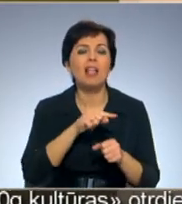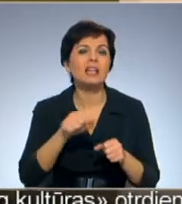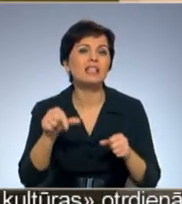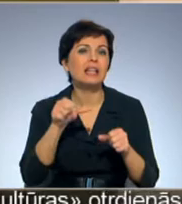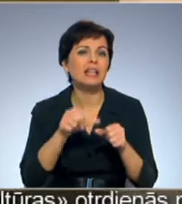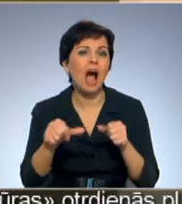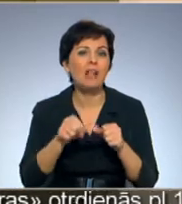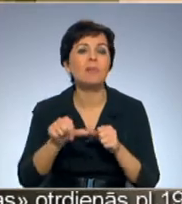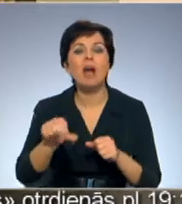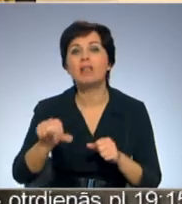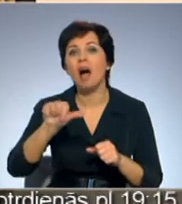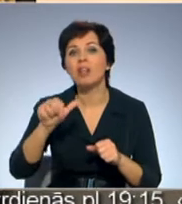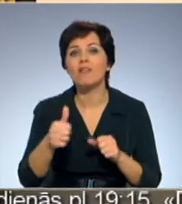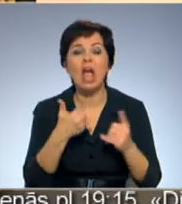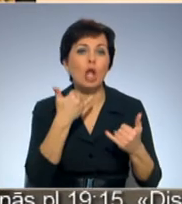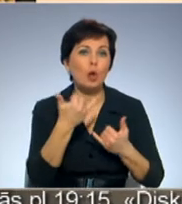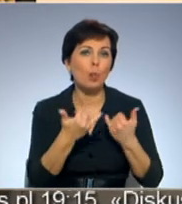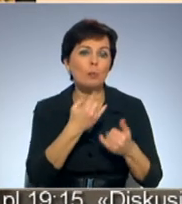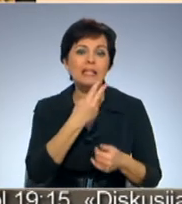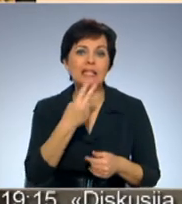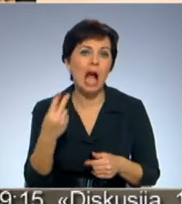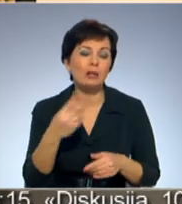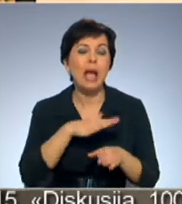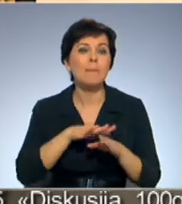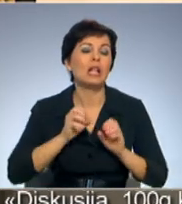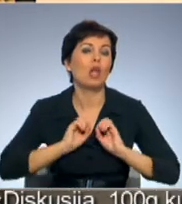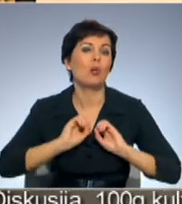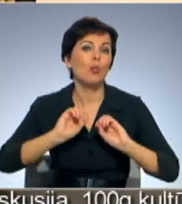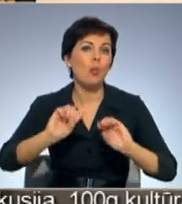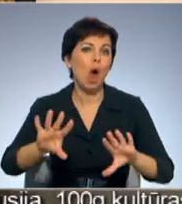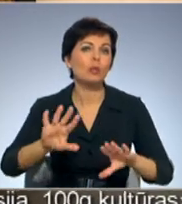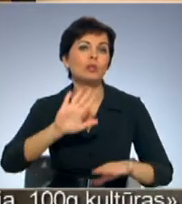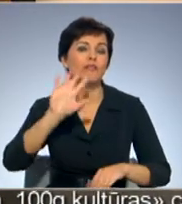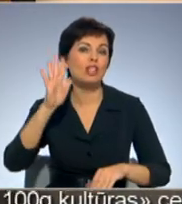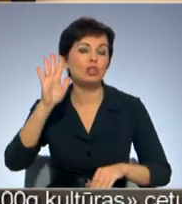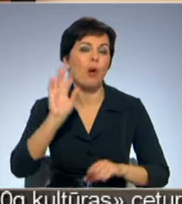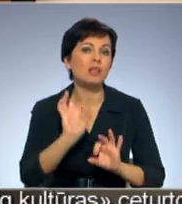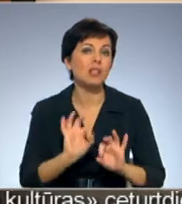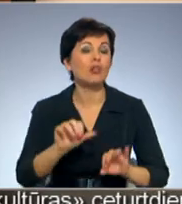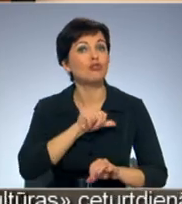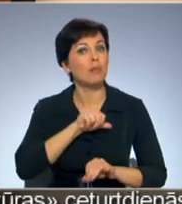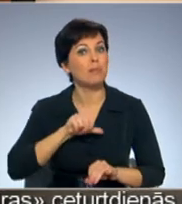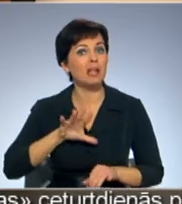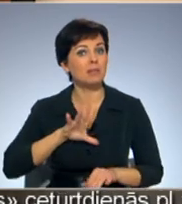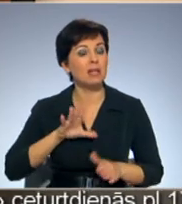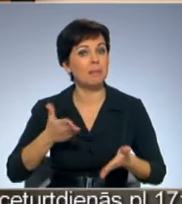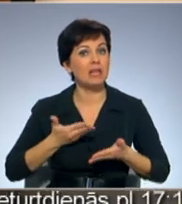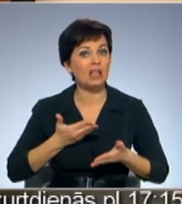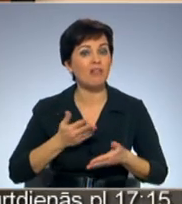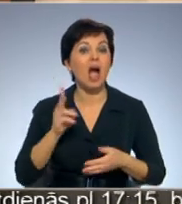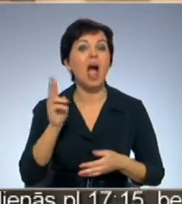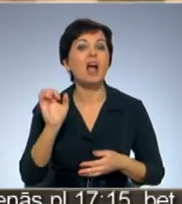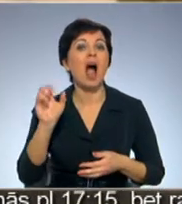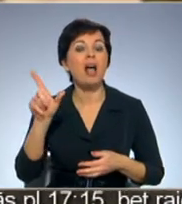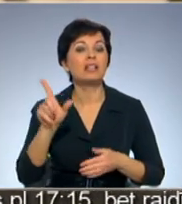atzīst, ka tādā veidā viņš rūpējas par skatītāju Pilnībā nododot viņam vizuālo skaistumu, kādu pats ir piedzīvojis Jāņa Kalniņa izstādi